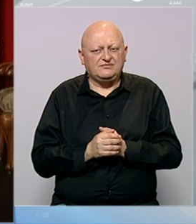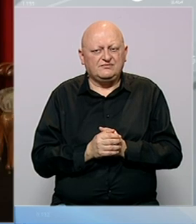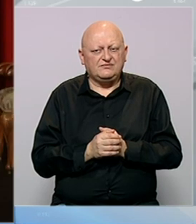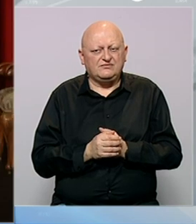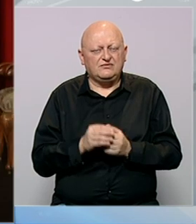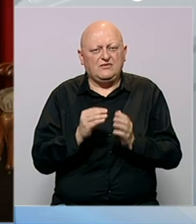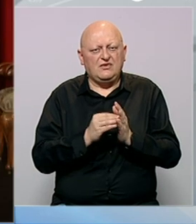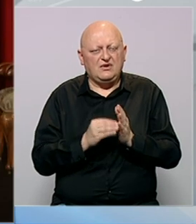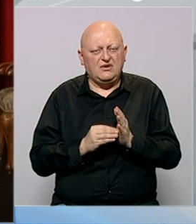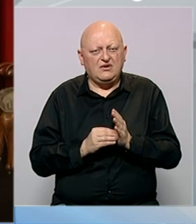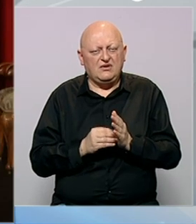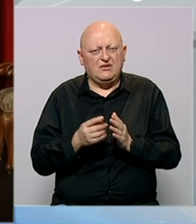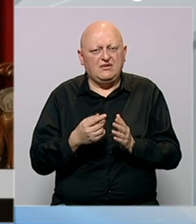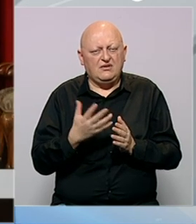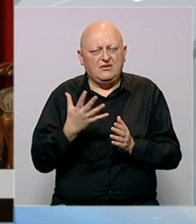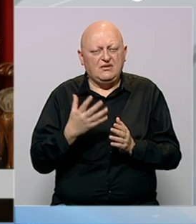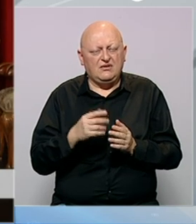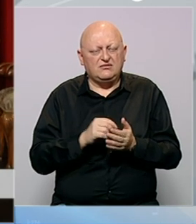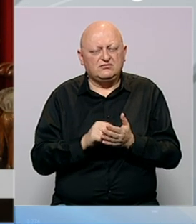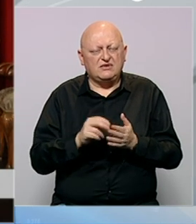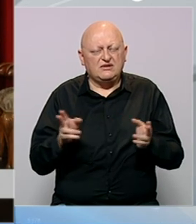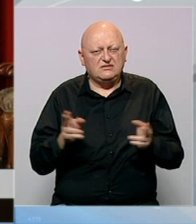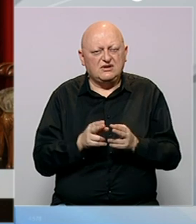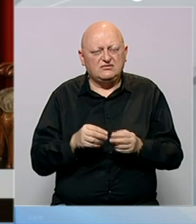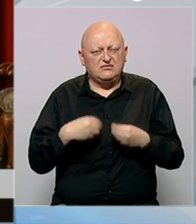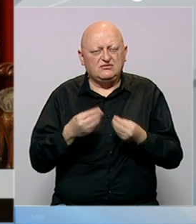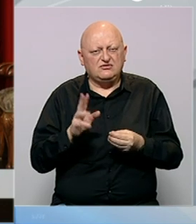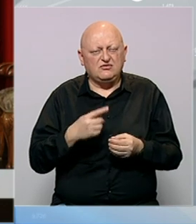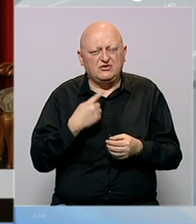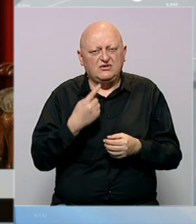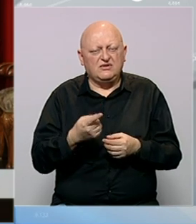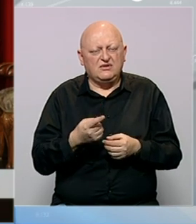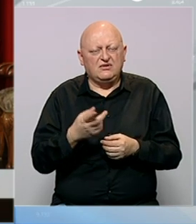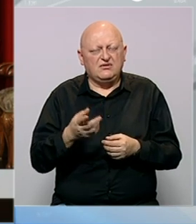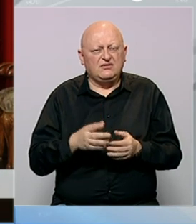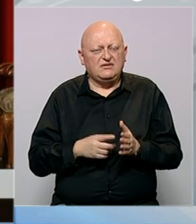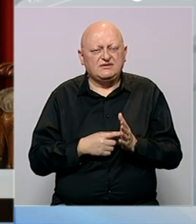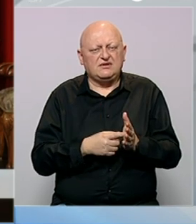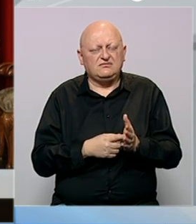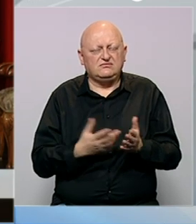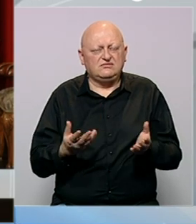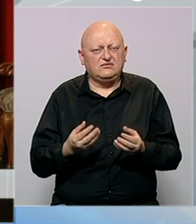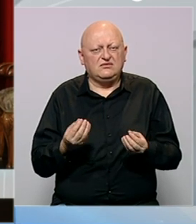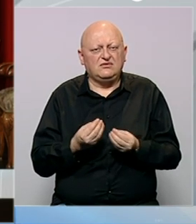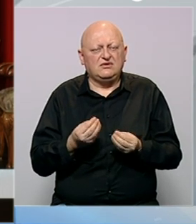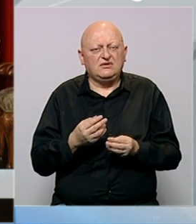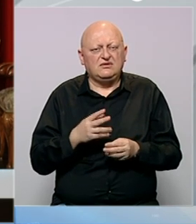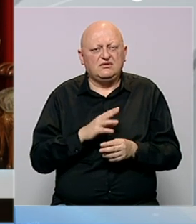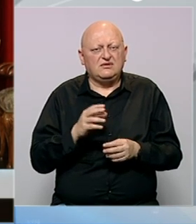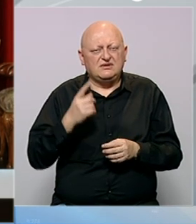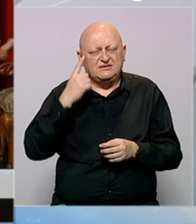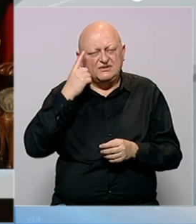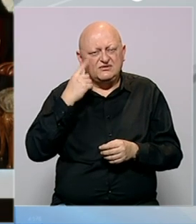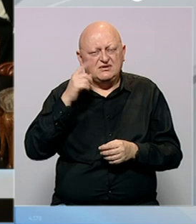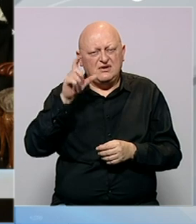Po sadržaju ona je peta zbirka kratkih priča i to formalno može tako da se kaže, da se ta knjiga tako predstavi, ali zašto se ona zove Sjetilo se